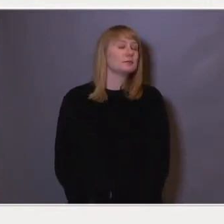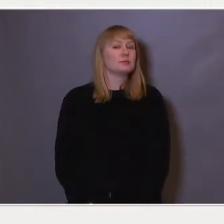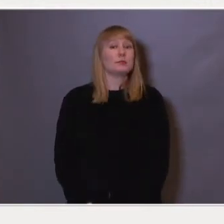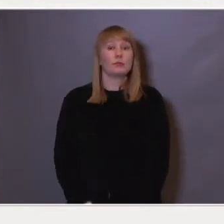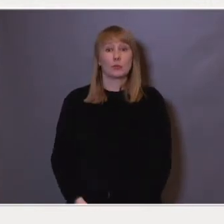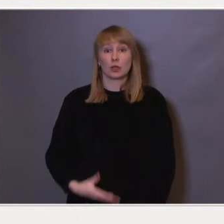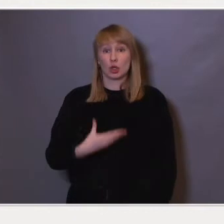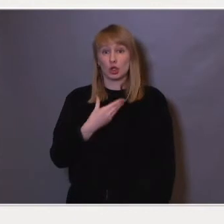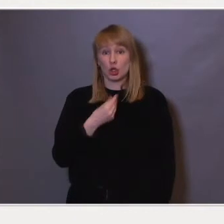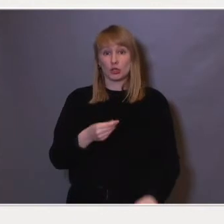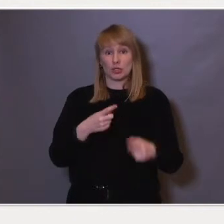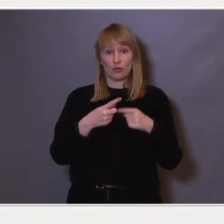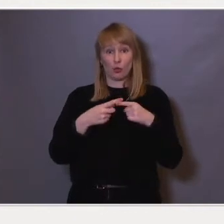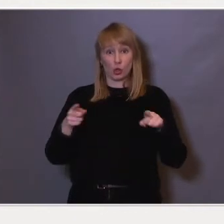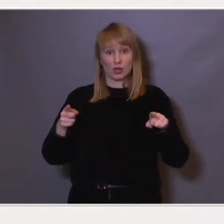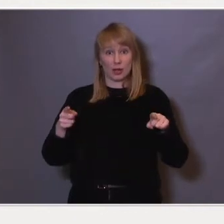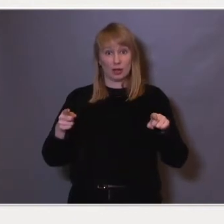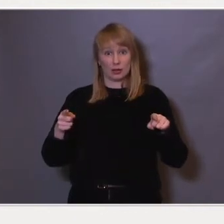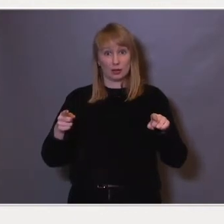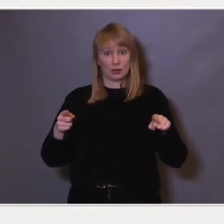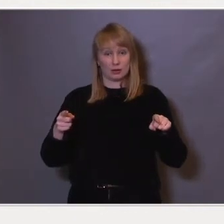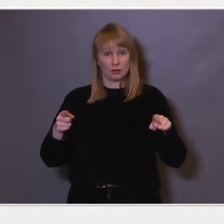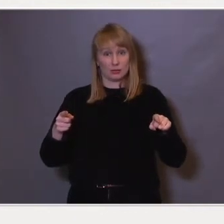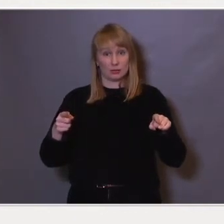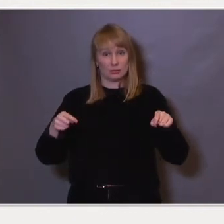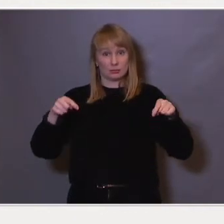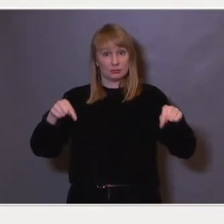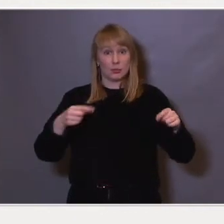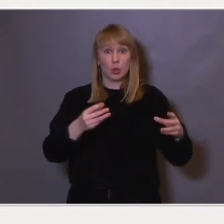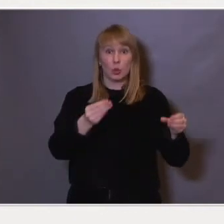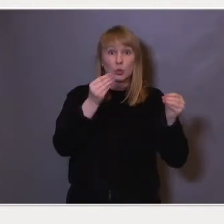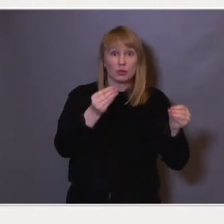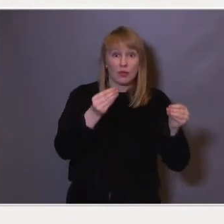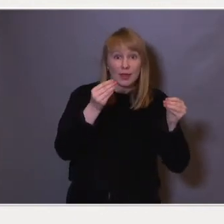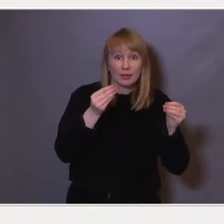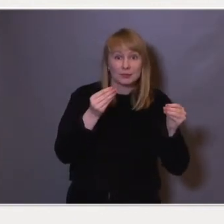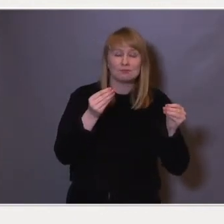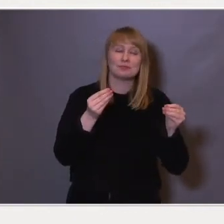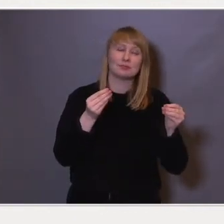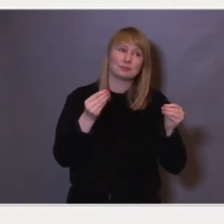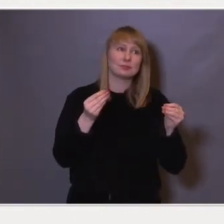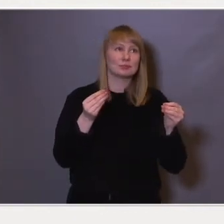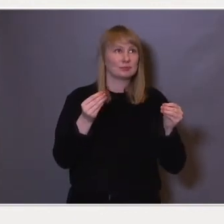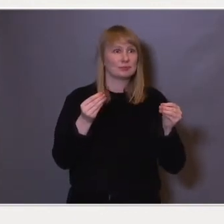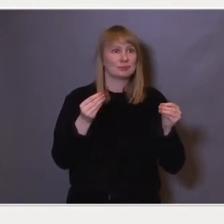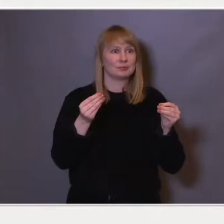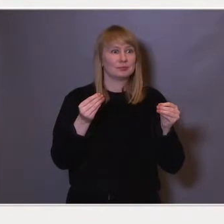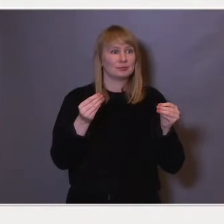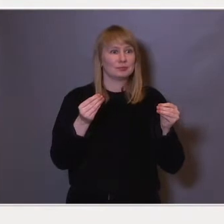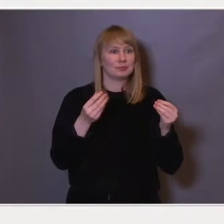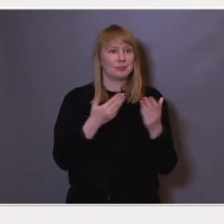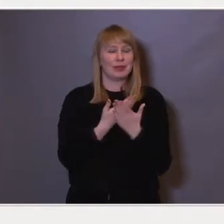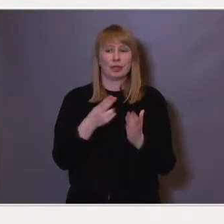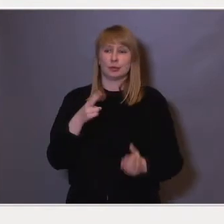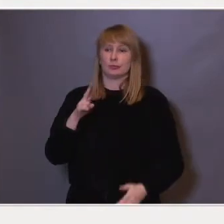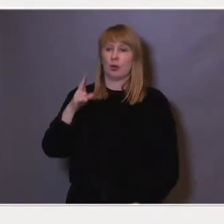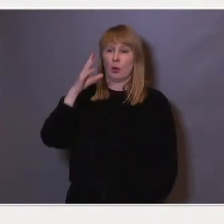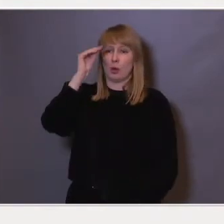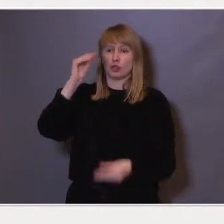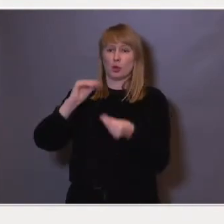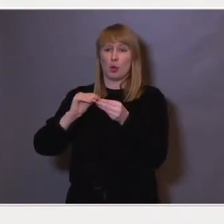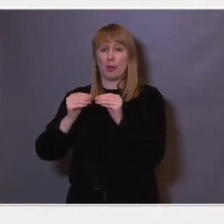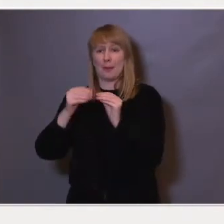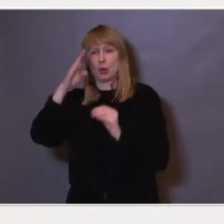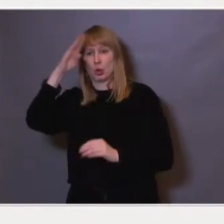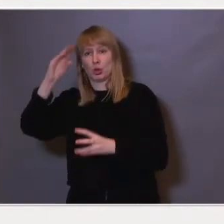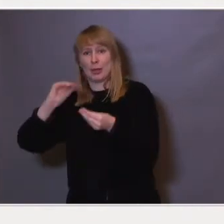Den kjønnsforskjellen vi ser i utdanning, det er ikke et gutte- eller mannsproblem eller